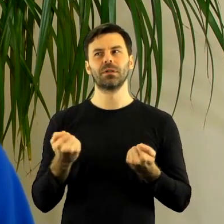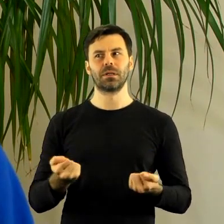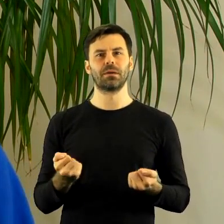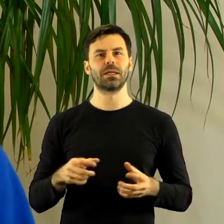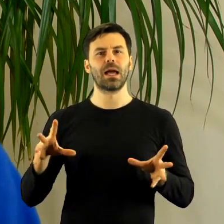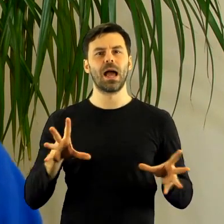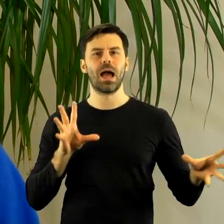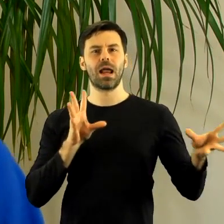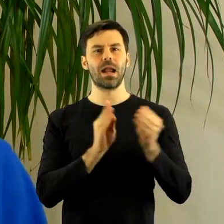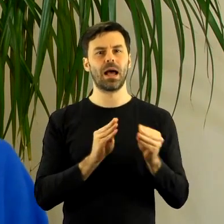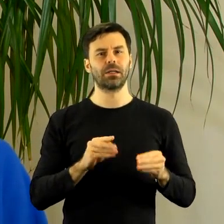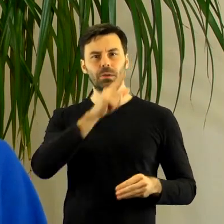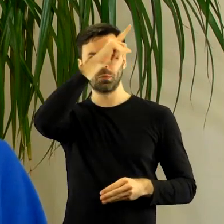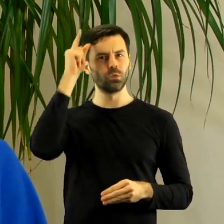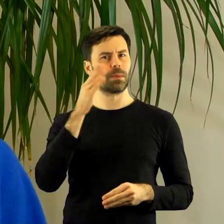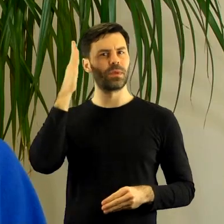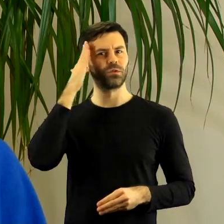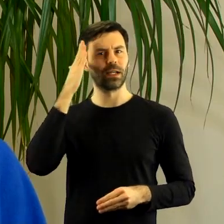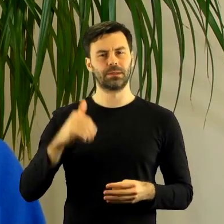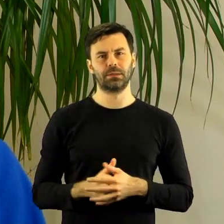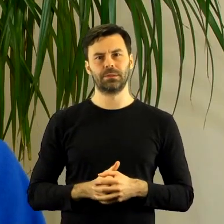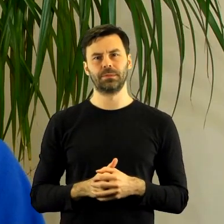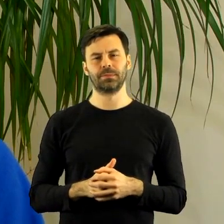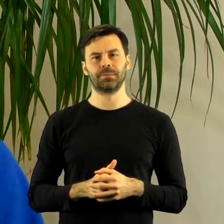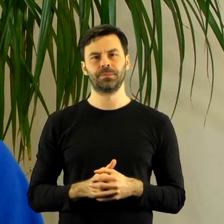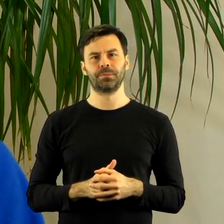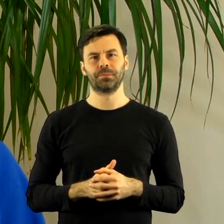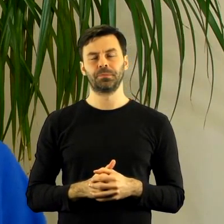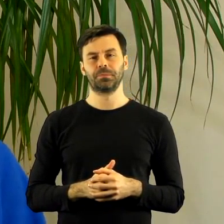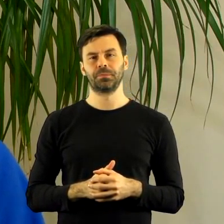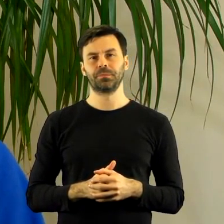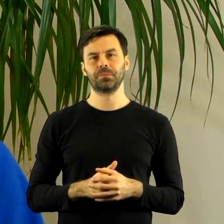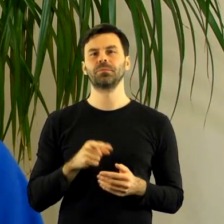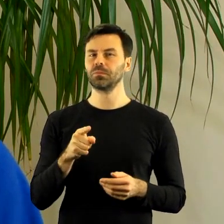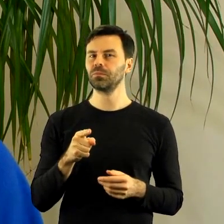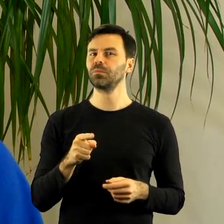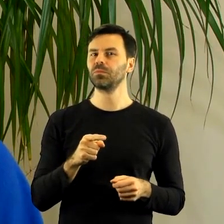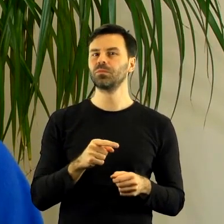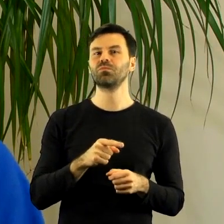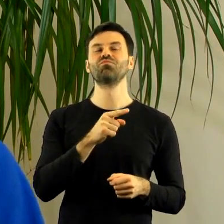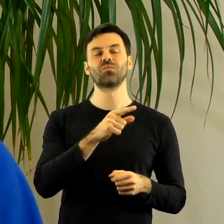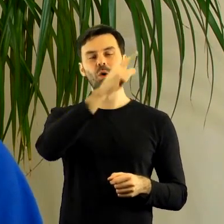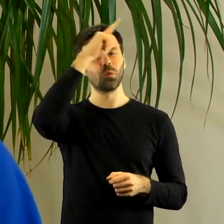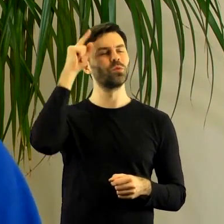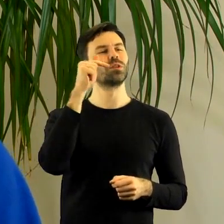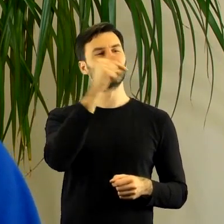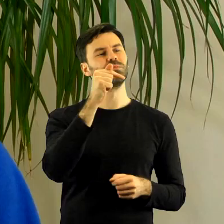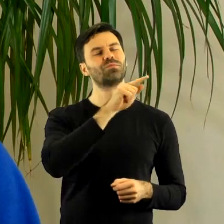na coś innego, więc oczekuję też kolejnych otwarcia klapek po to, żeby móc też działać